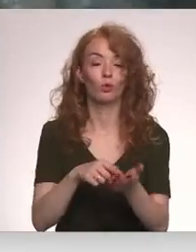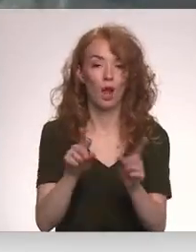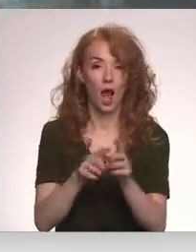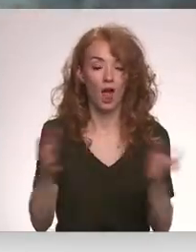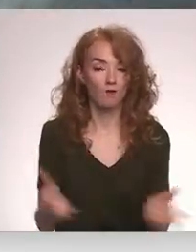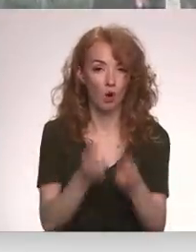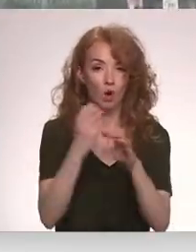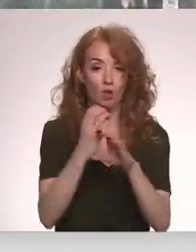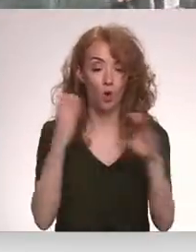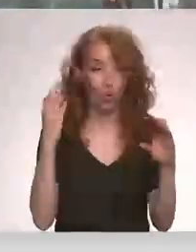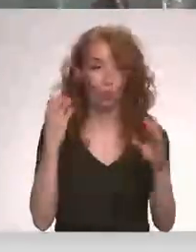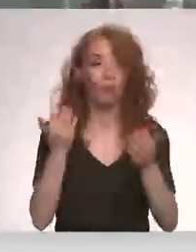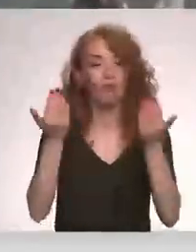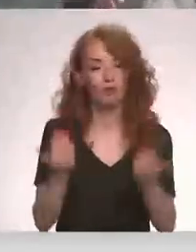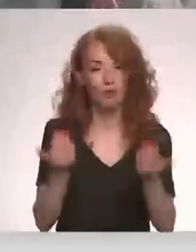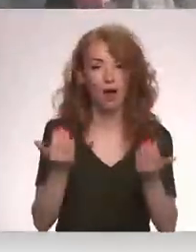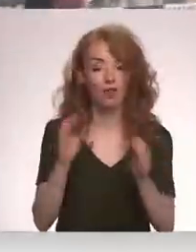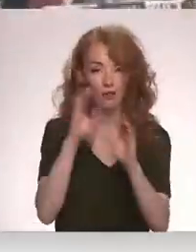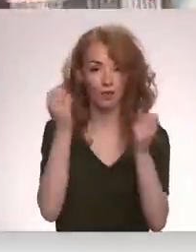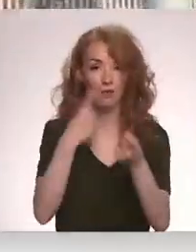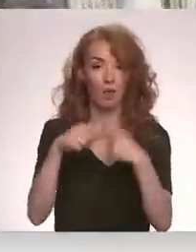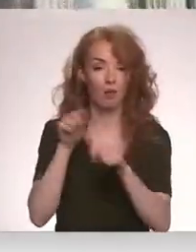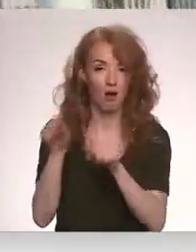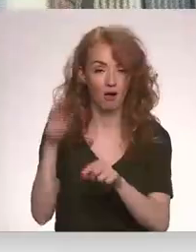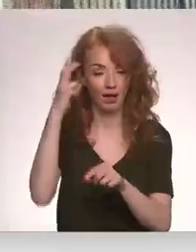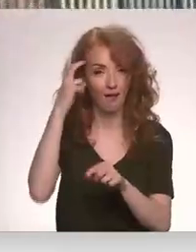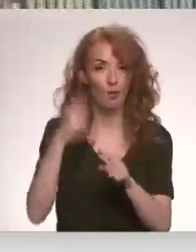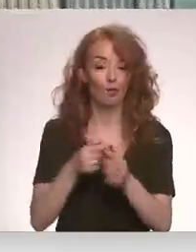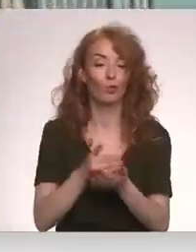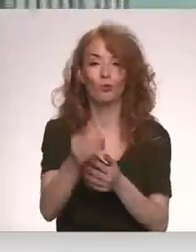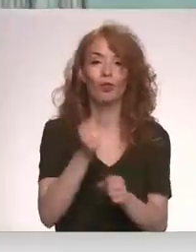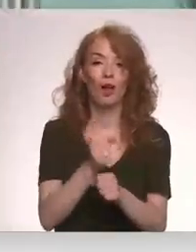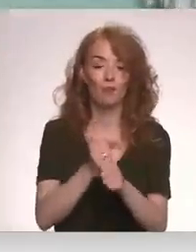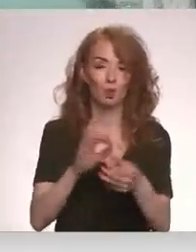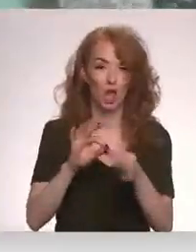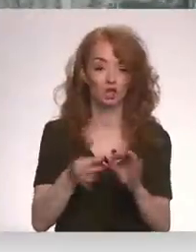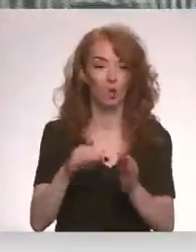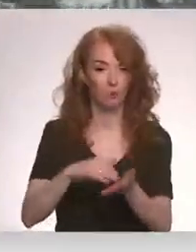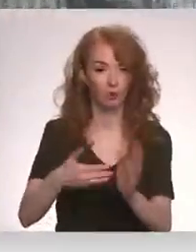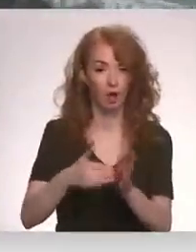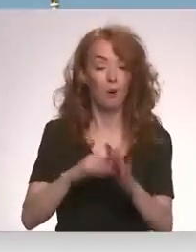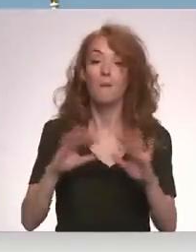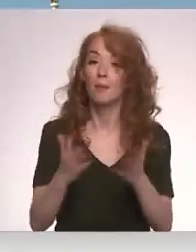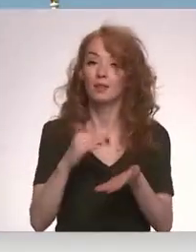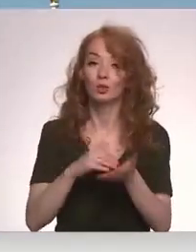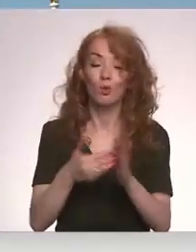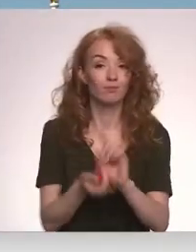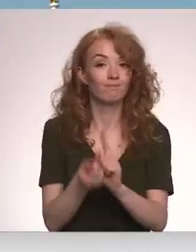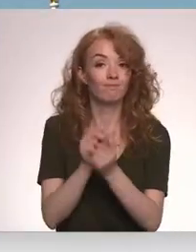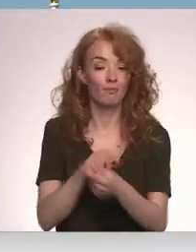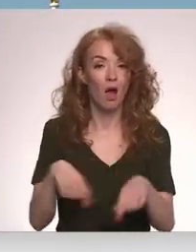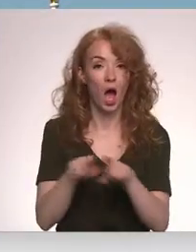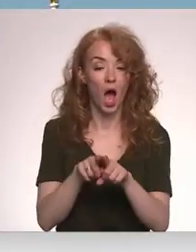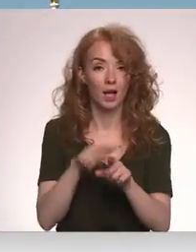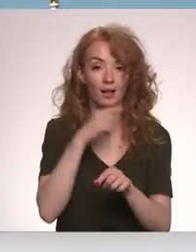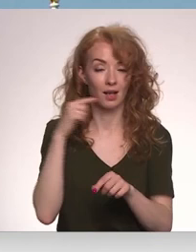evakuācijas autobus, tagad vēstniecība ir rākta pakaļ Kīvā un turpina darbu sarežģītījos apstākļos. Bet situācija mainījusies arī